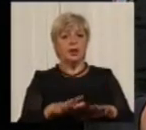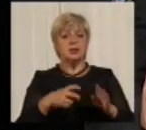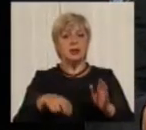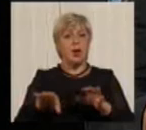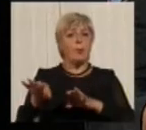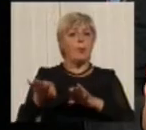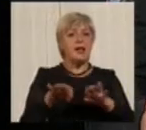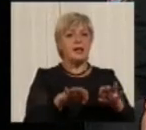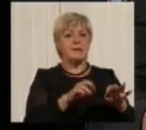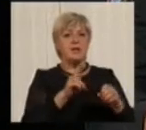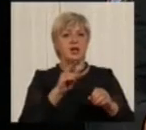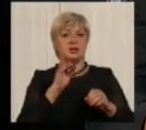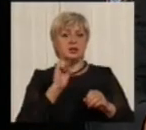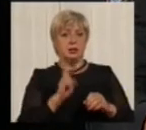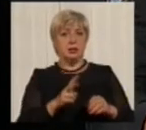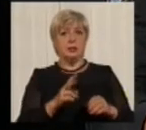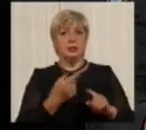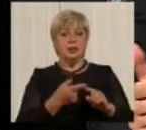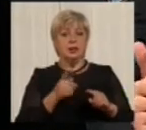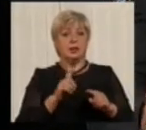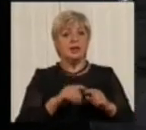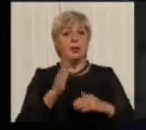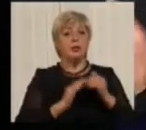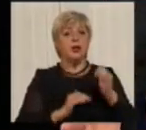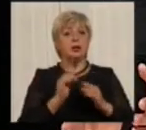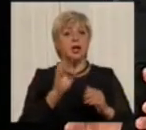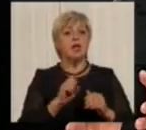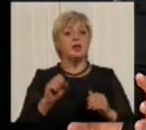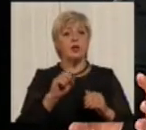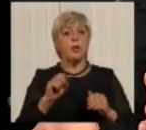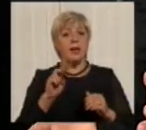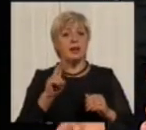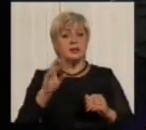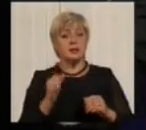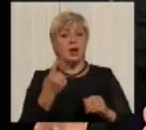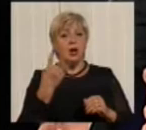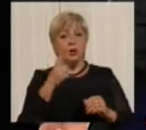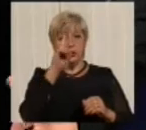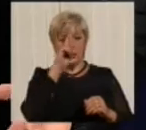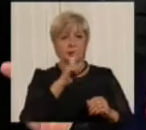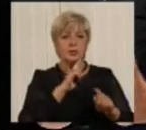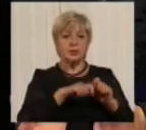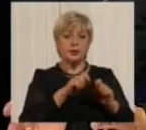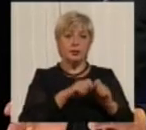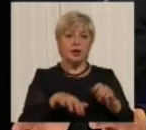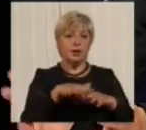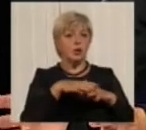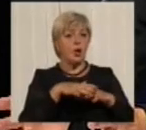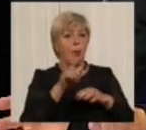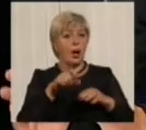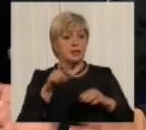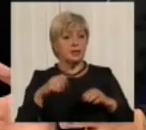Україні, також є практика європейська, тобто один місяць перевіряють громадський транспорт, інший